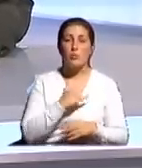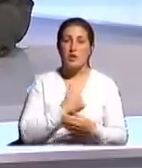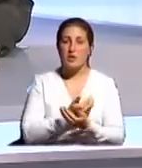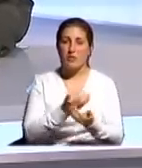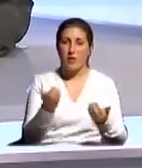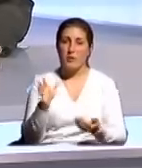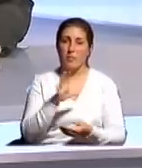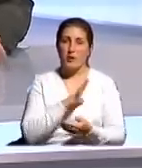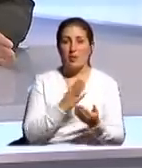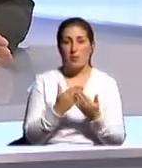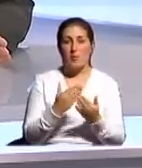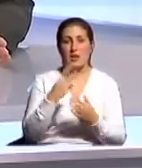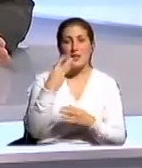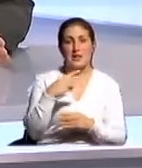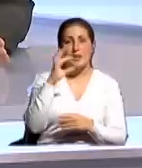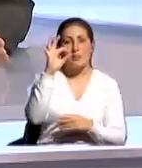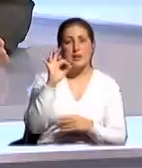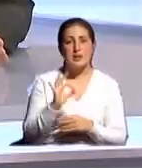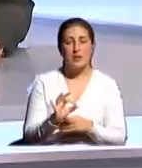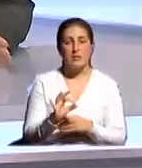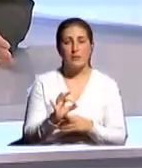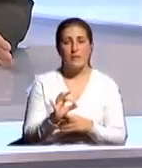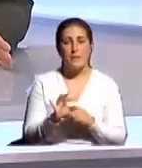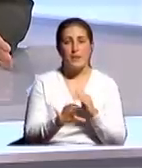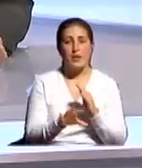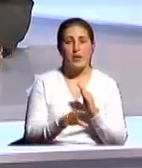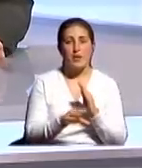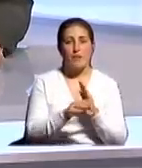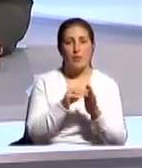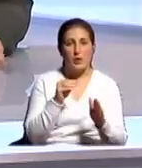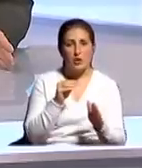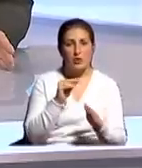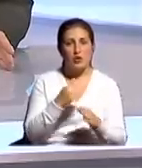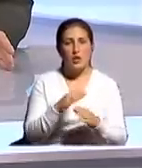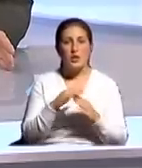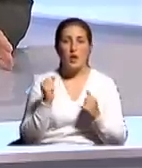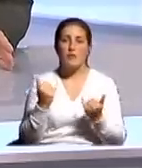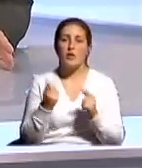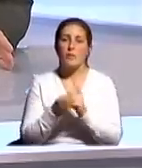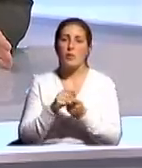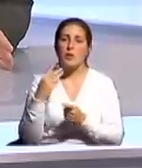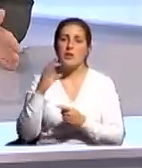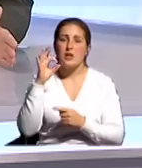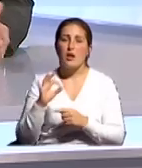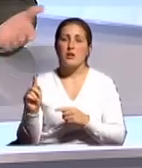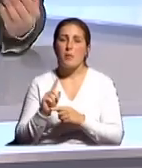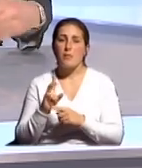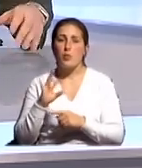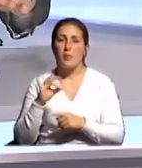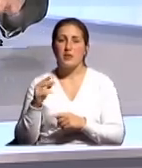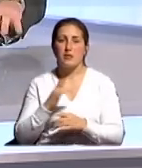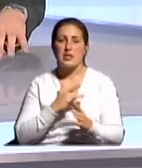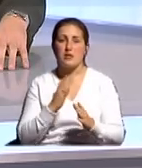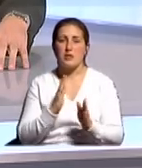было примерно 30% выборочной части, сегодня наоборот 30% нормативной части, то есть